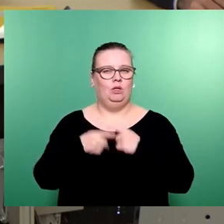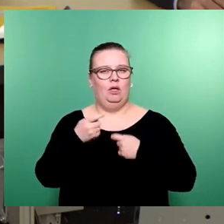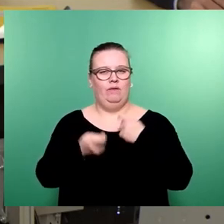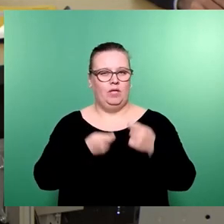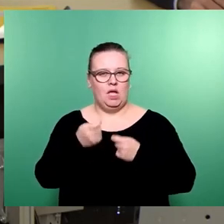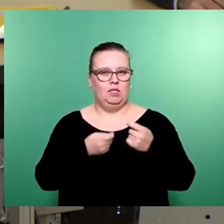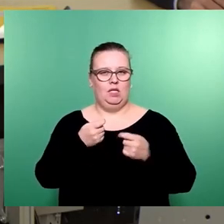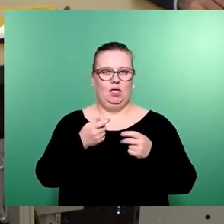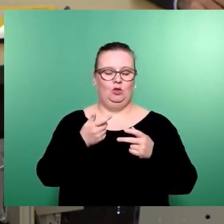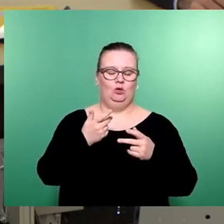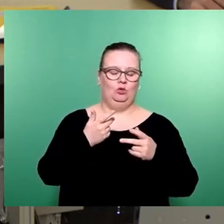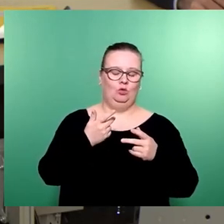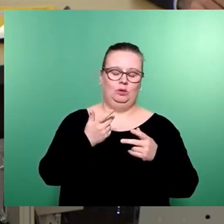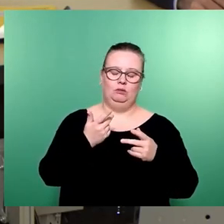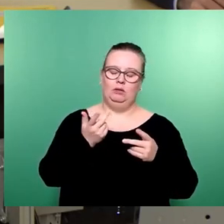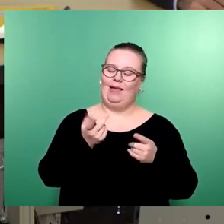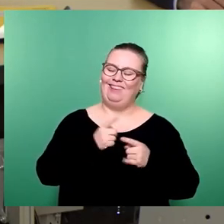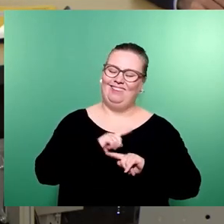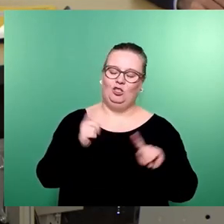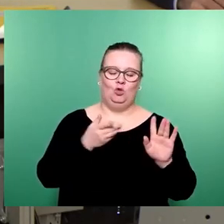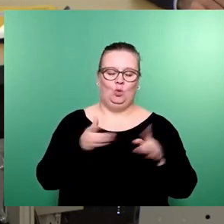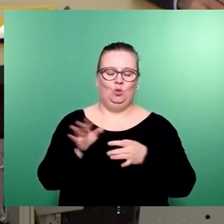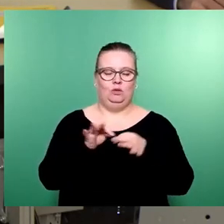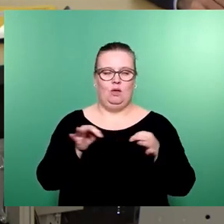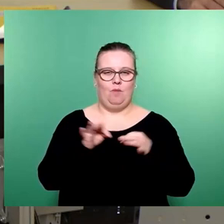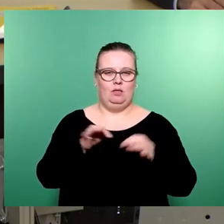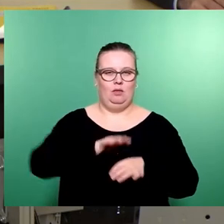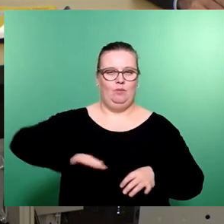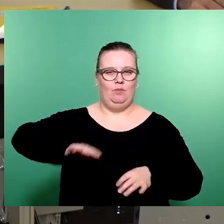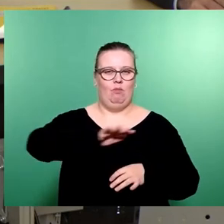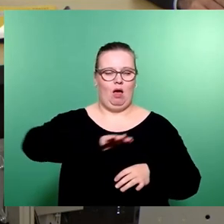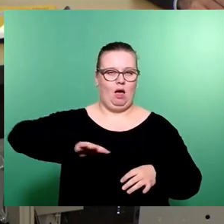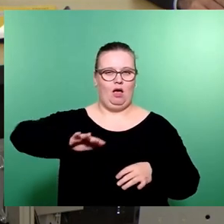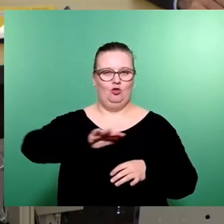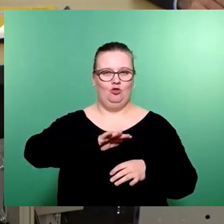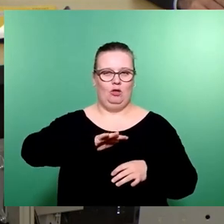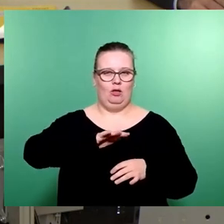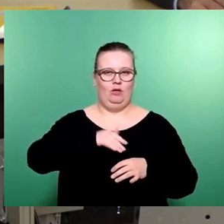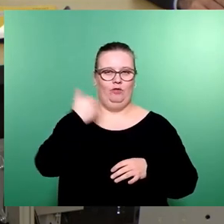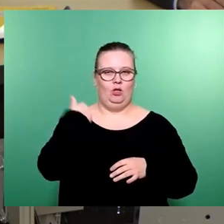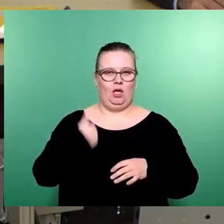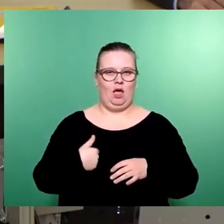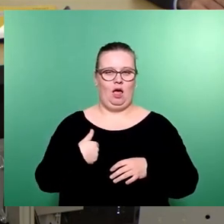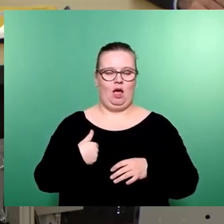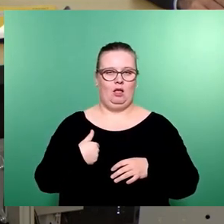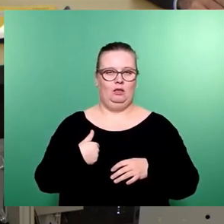nicht ordnungsgemäß ausgestatteten Bereich von Herrn Lütz